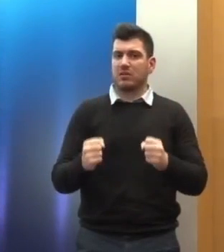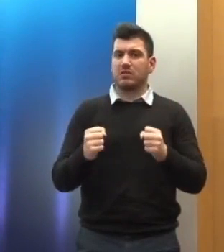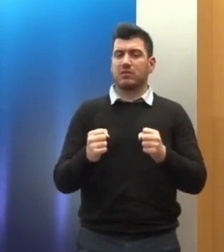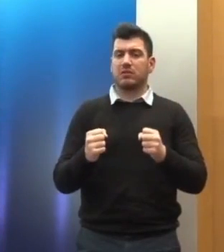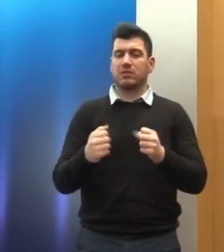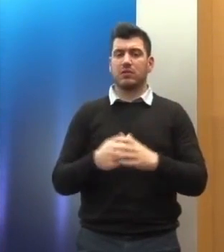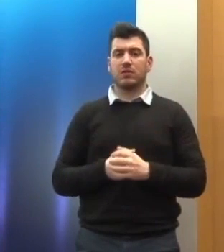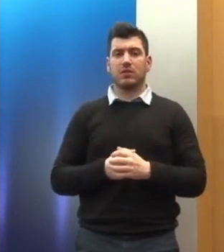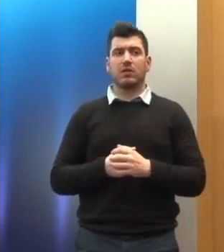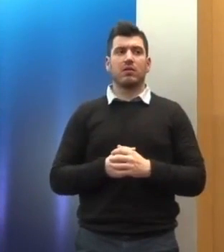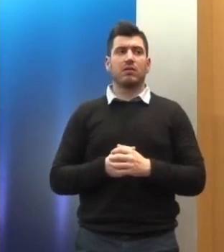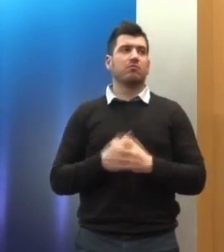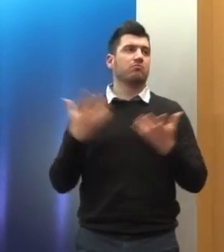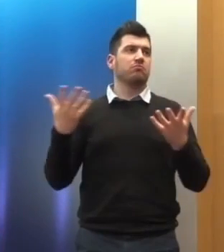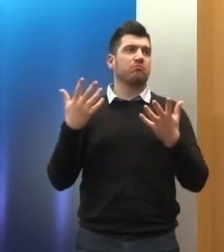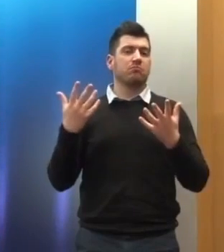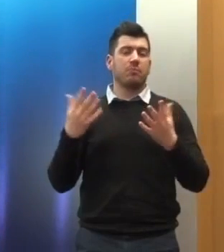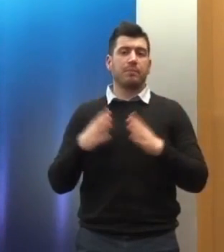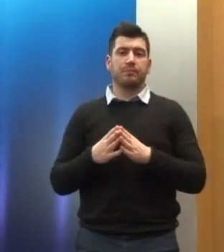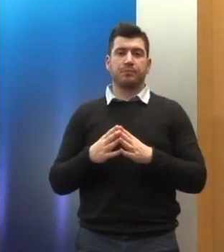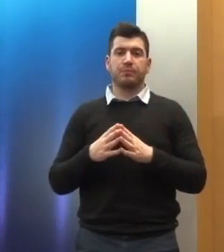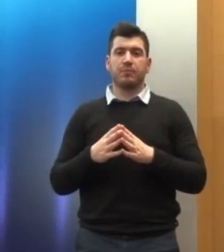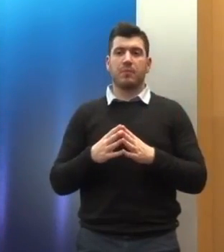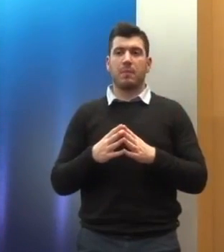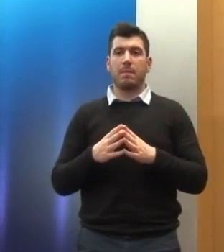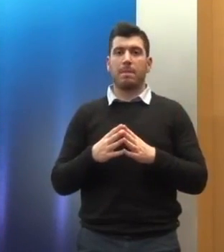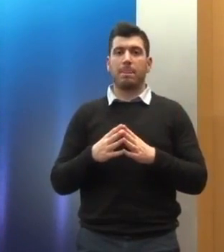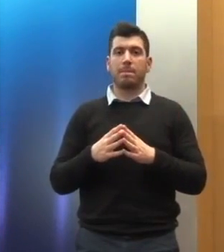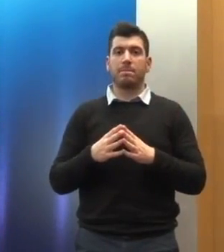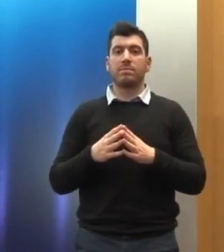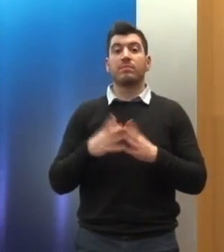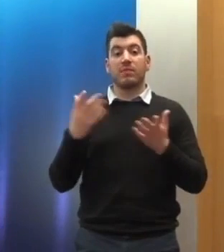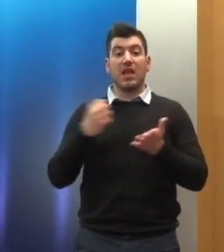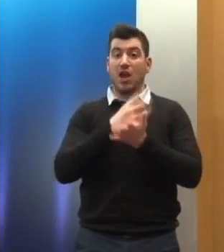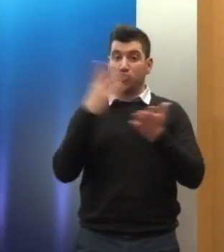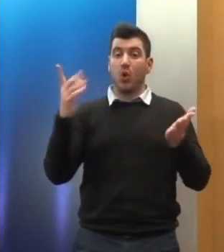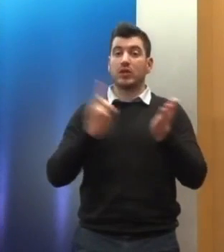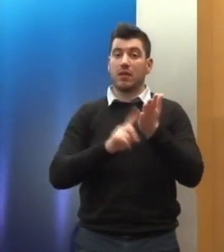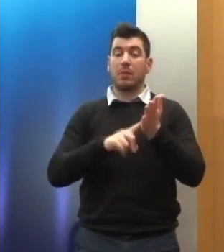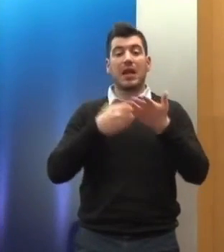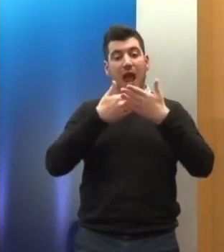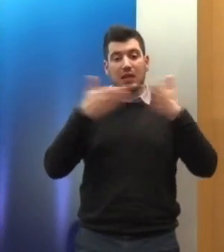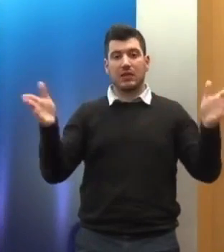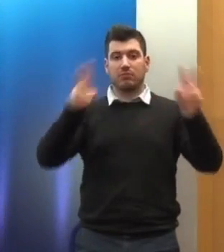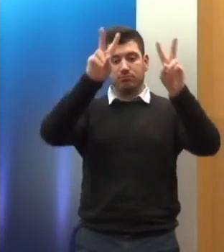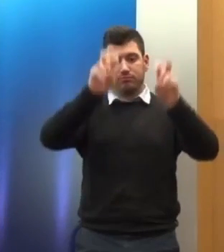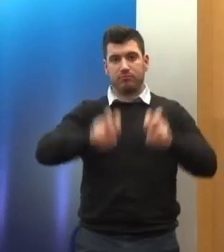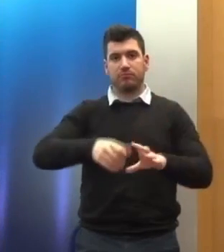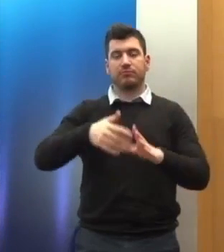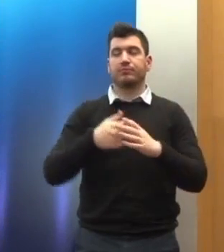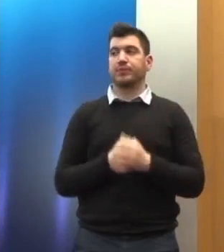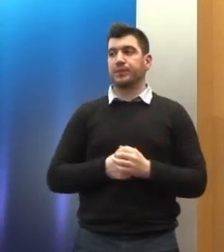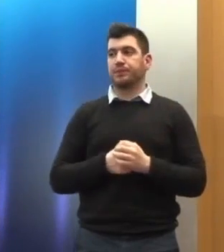εκφράσεις οι οποίες αφορούν αξιολογική κρίση θα πρέπει να γίνονται ανεκτές. Ένα τελευταίο γκρουππο θέσεων, οποίο